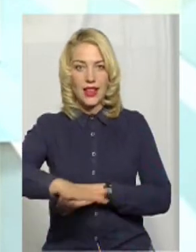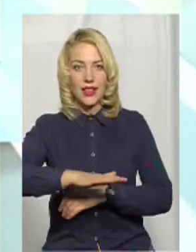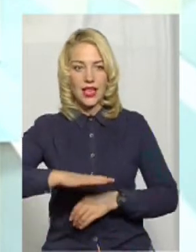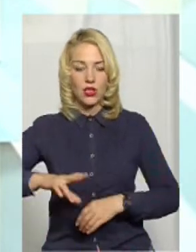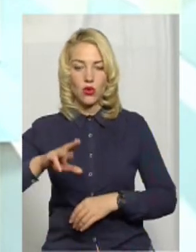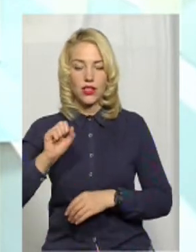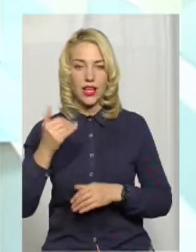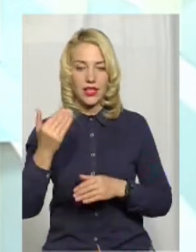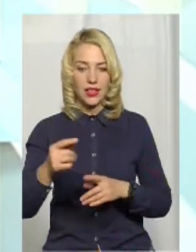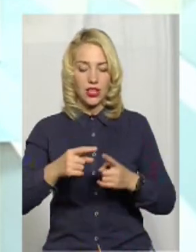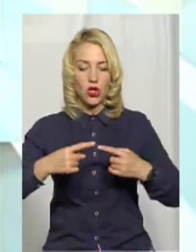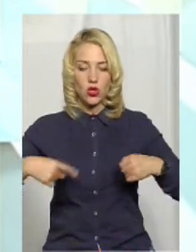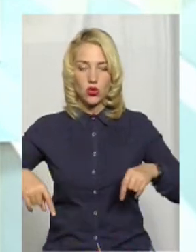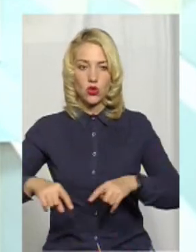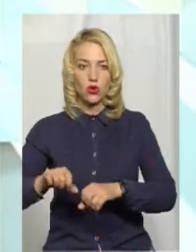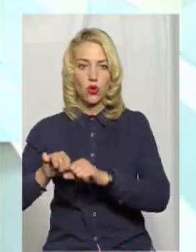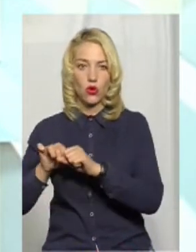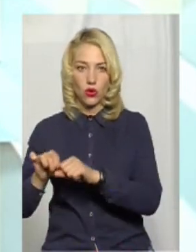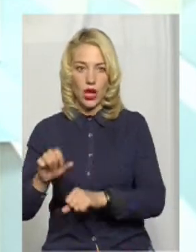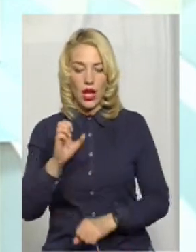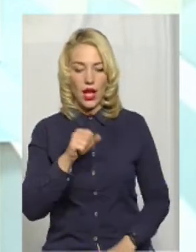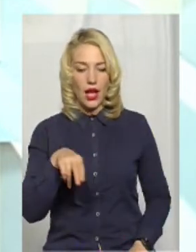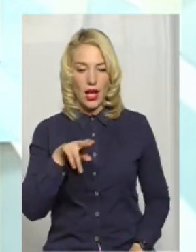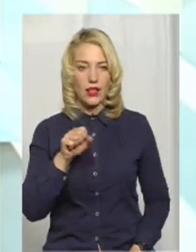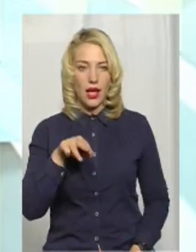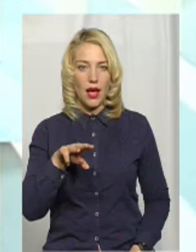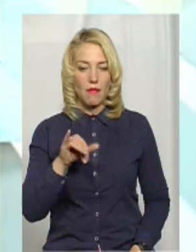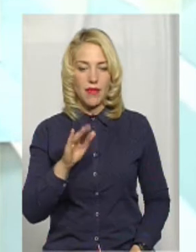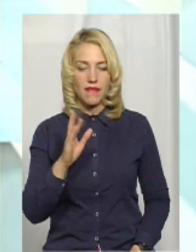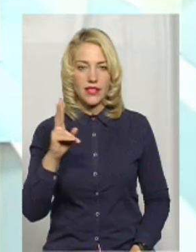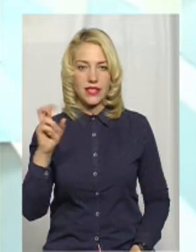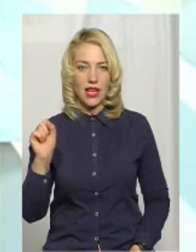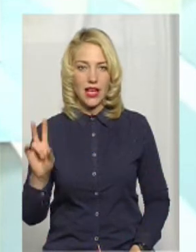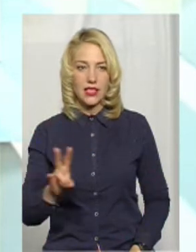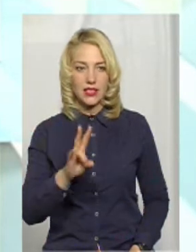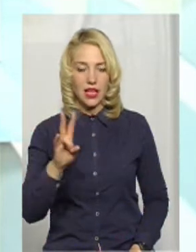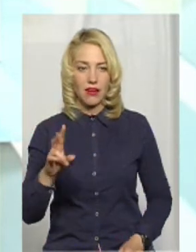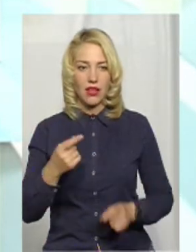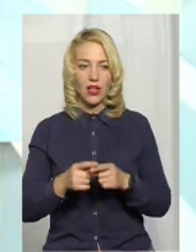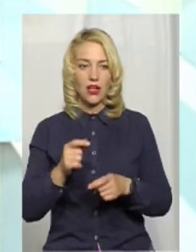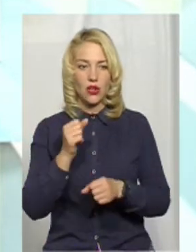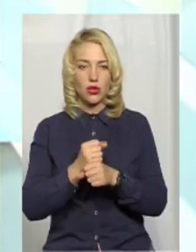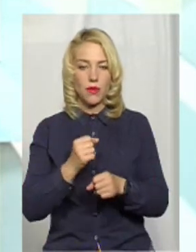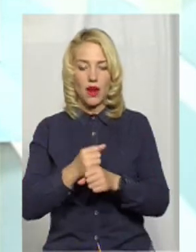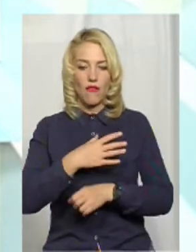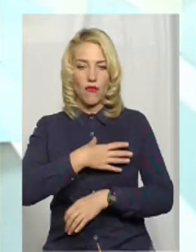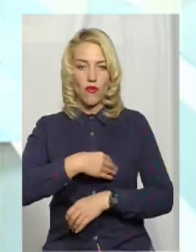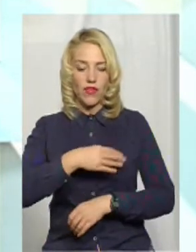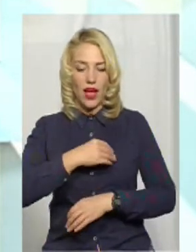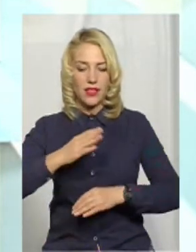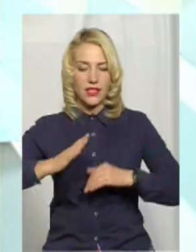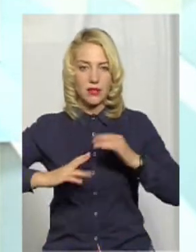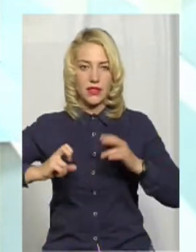їх зон охорони саме цієї Адамівської церкви. Він зараз проходить стадію погодження. Розробляли це львів'яни, ось